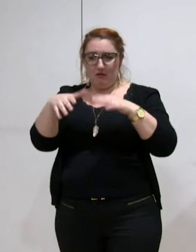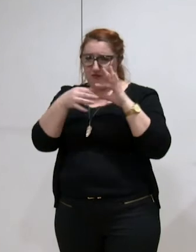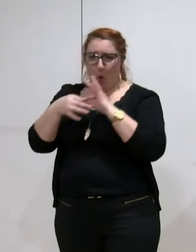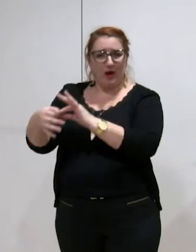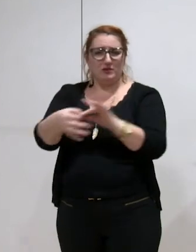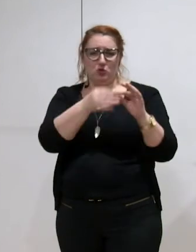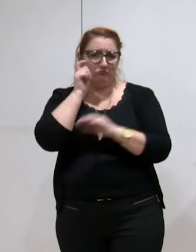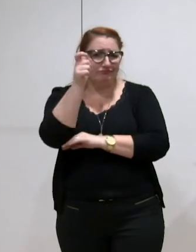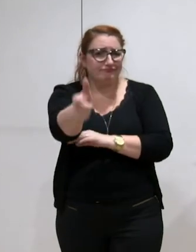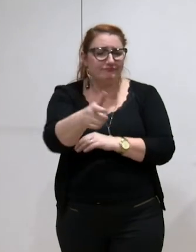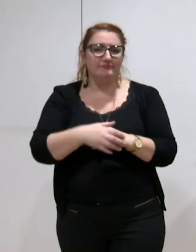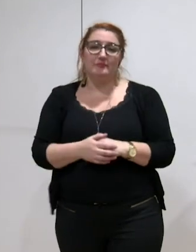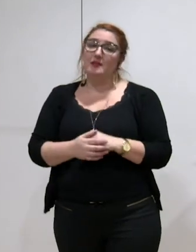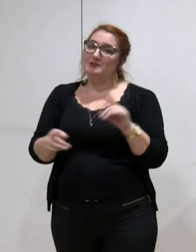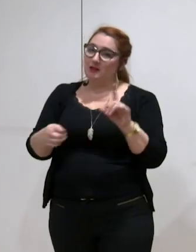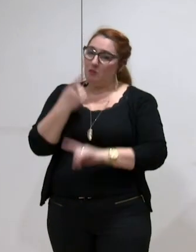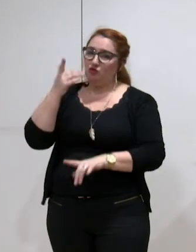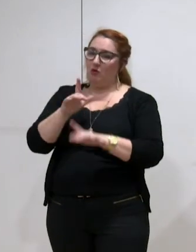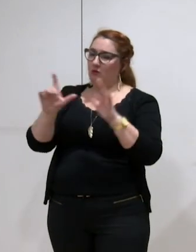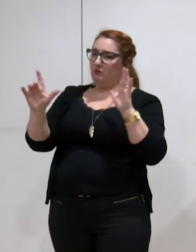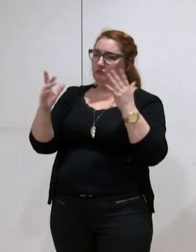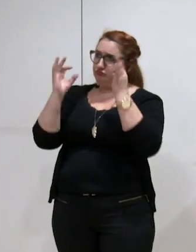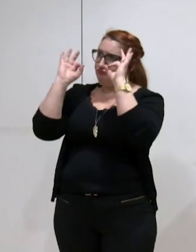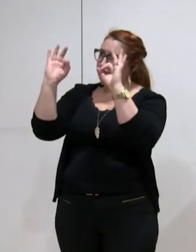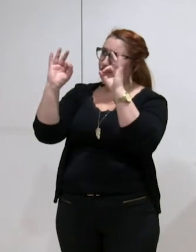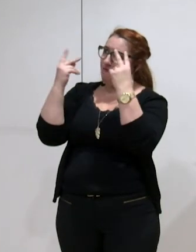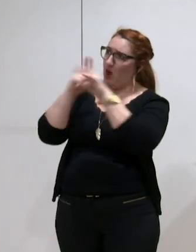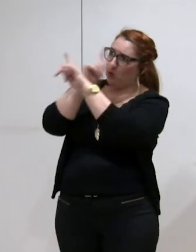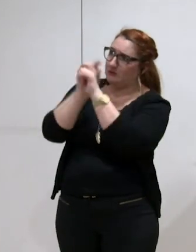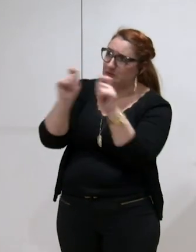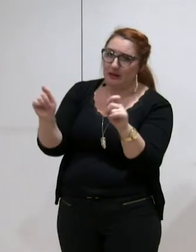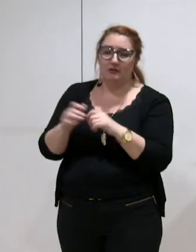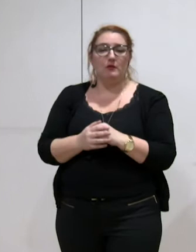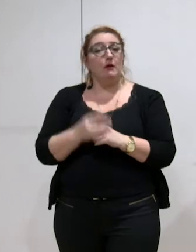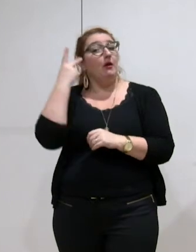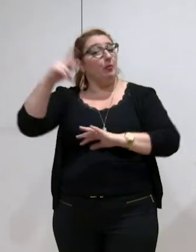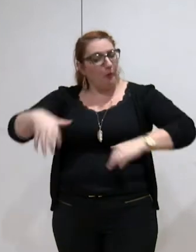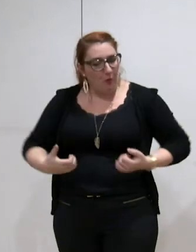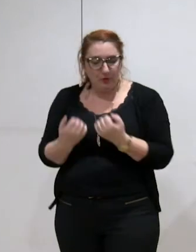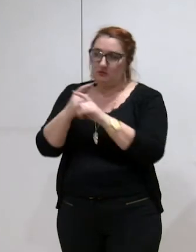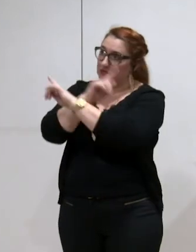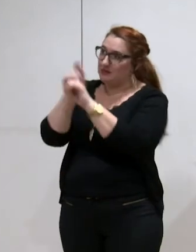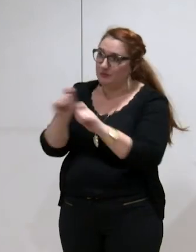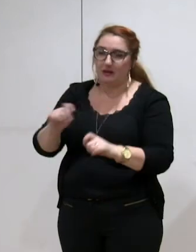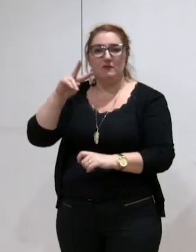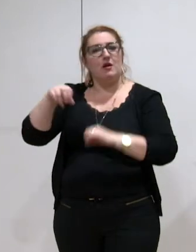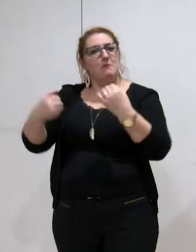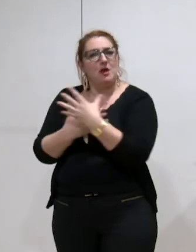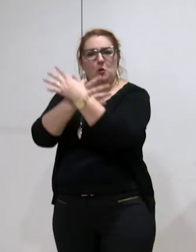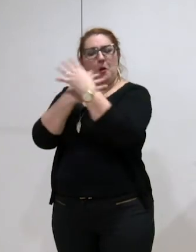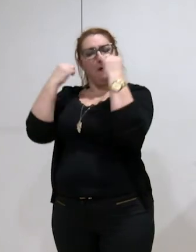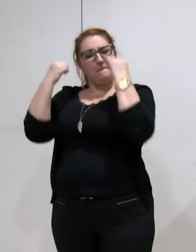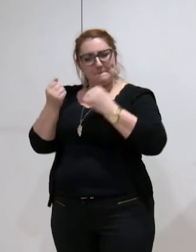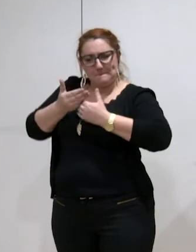tout en respectant leur légitimité et leurs prérogatives. Une métropole qui se fortifie et qui se doit de se